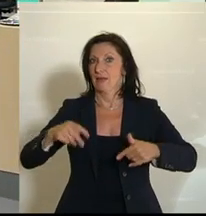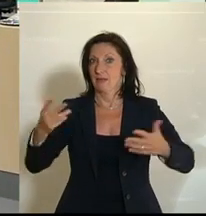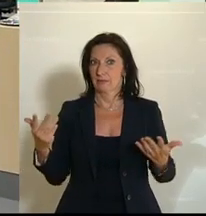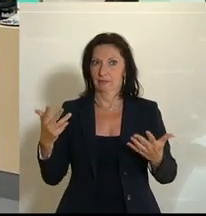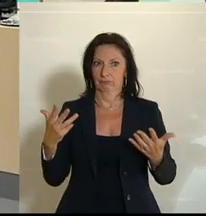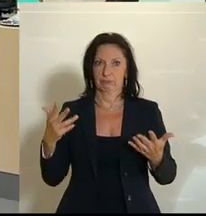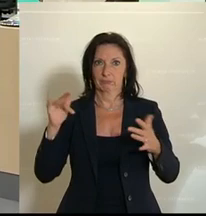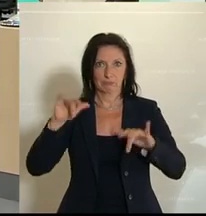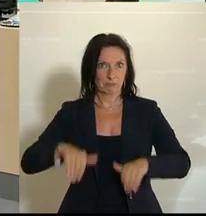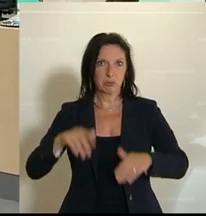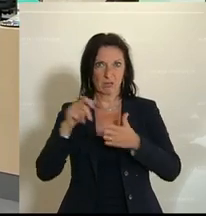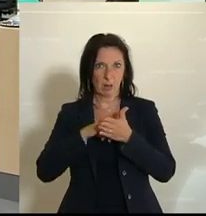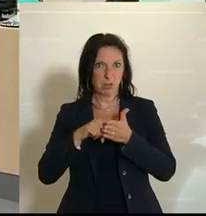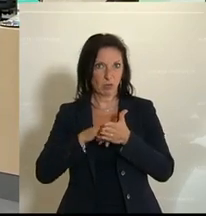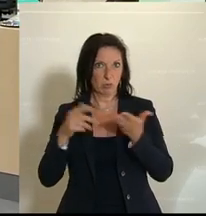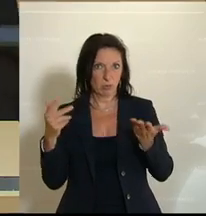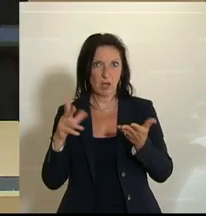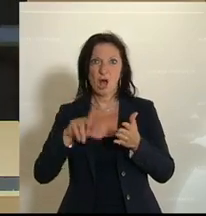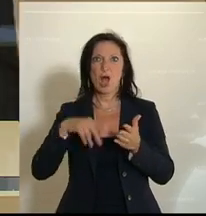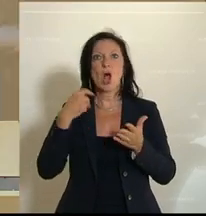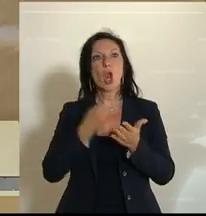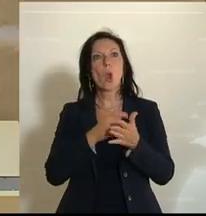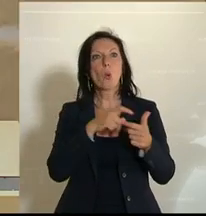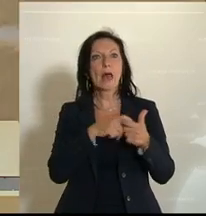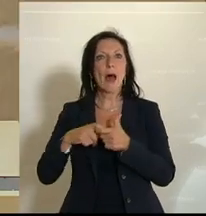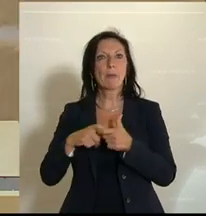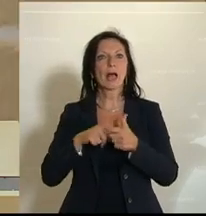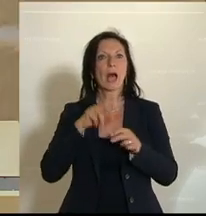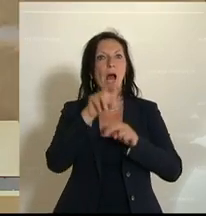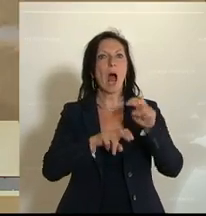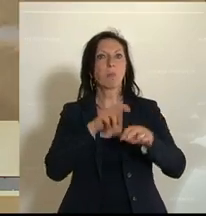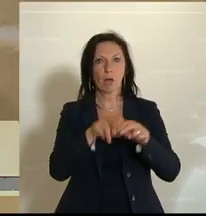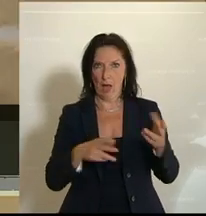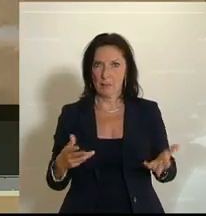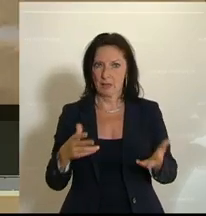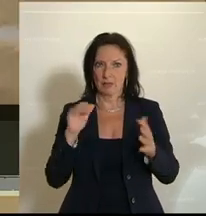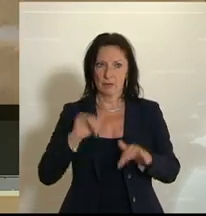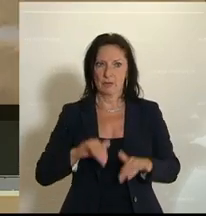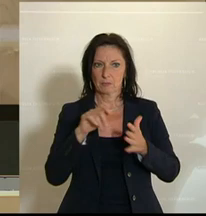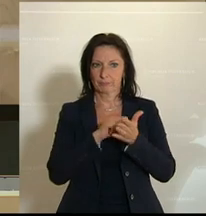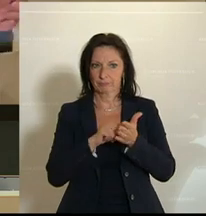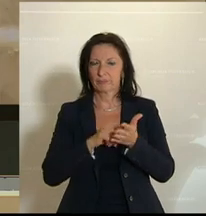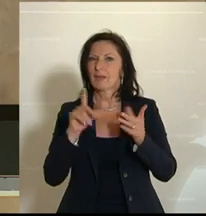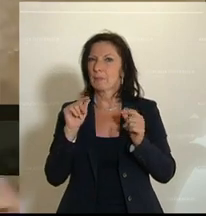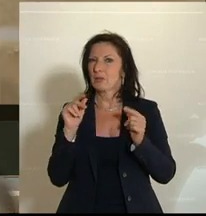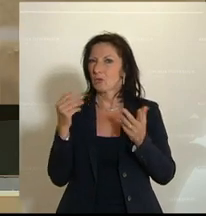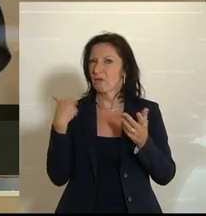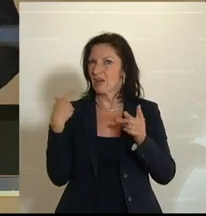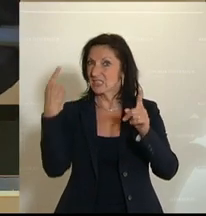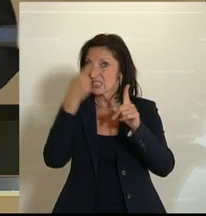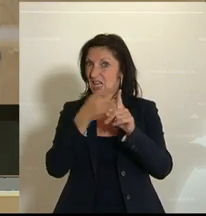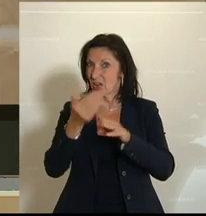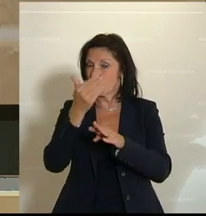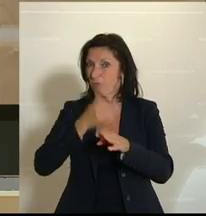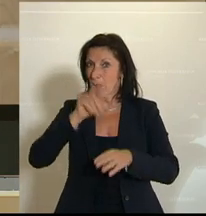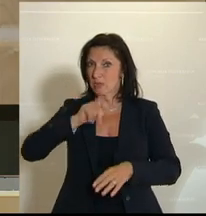Reparatur vorzunehmen, wo es um die Prüfung lohnabhängiger Abgaben geht. Das ist eine Geschichte, die grundsätzlich von der Zielsetzung, und das ist aus Vorrednern